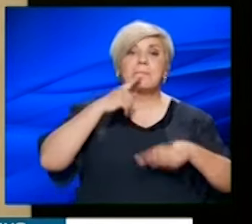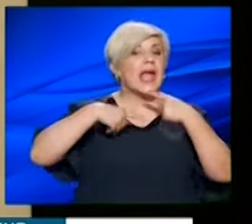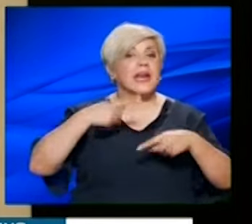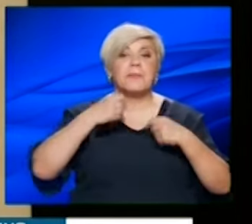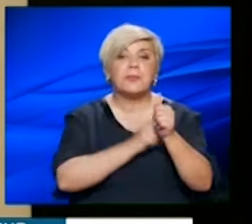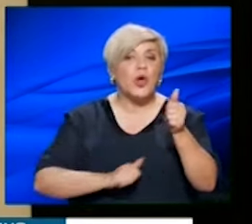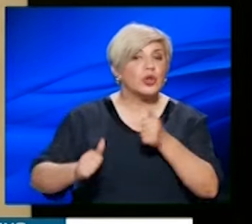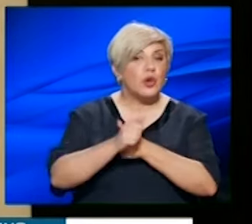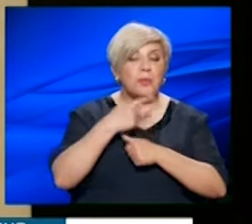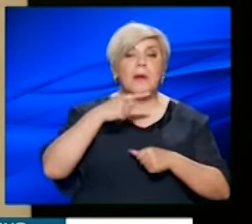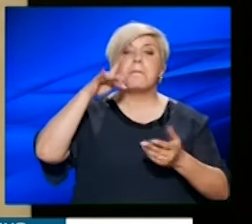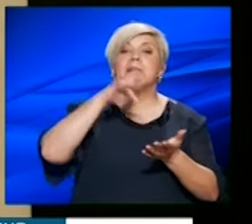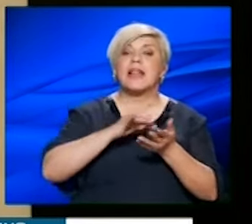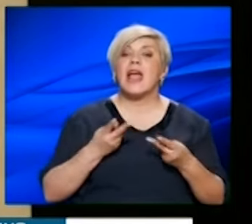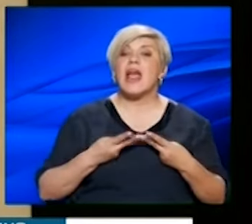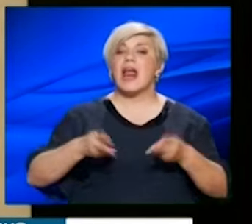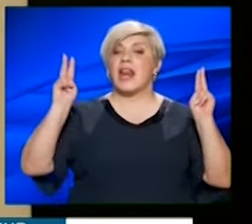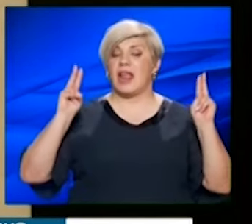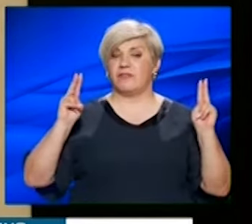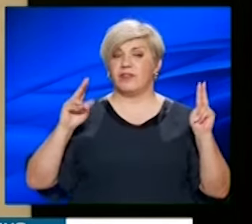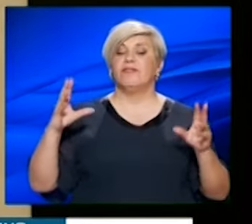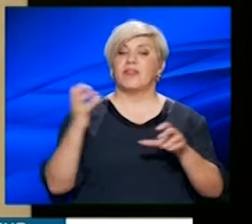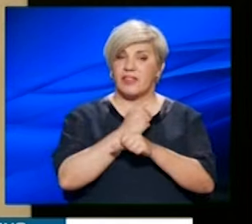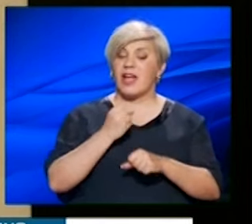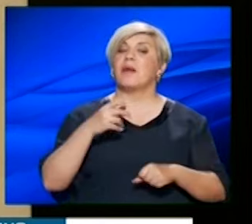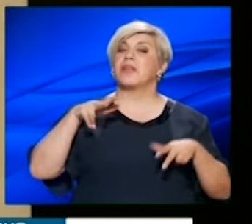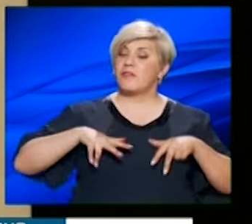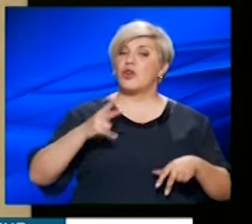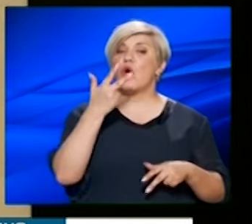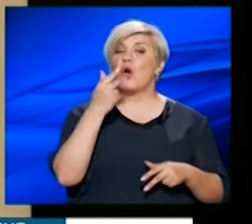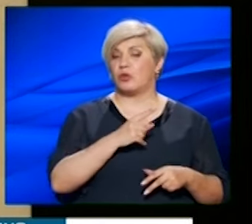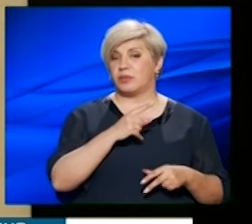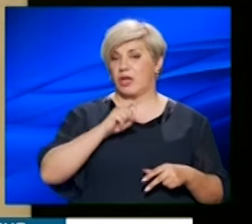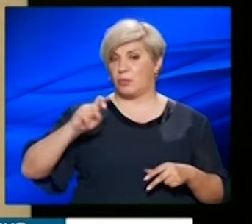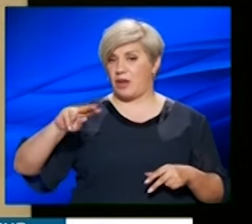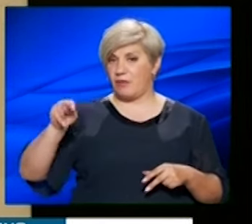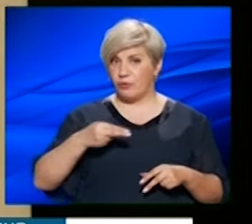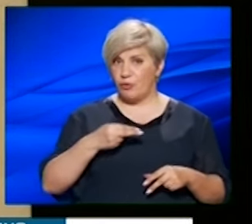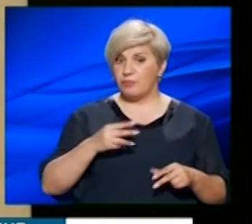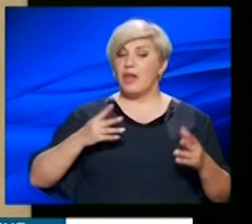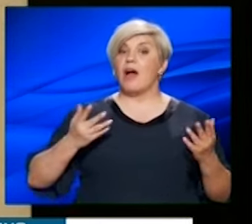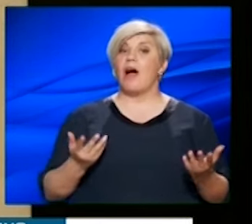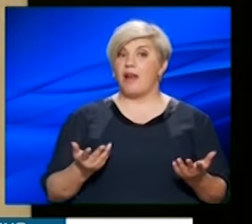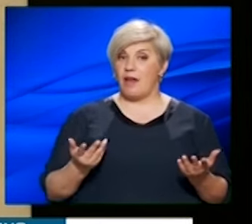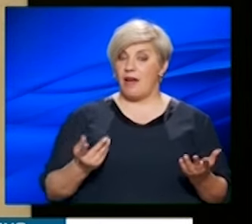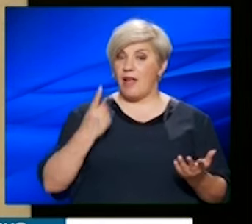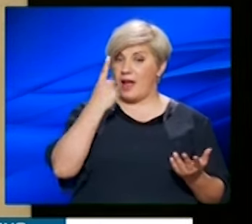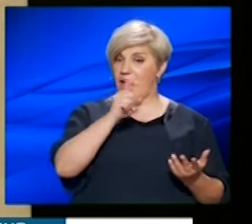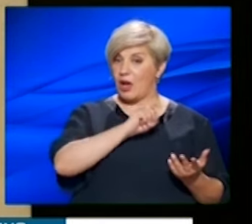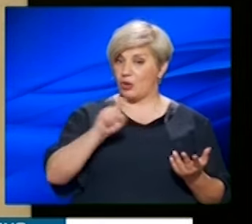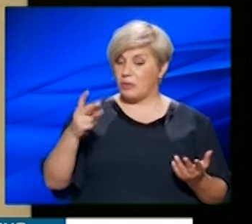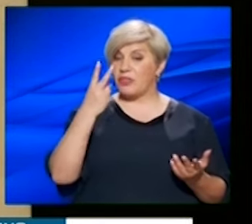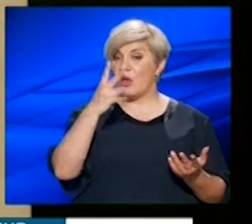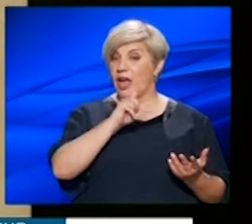προτεραιότητά μας, όπως η Πλατεία Ελευθερία, που βρέθηκαν από την κυβέρνηση 8,5 εκατομμύρια ευρώ να δοθούν. Αλλά ένα εκατομμύριο,